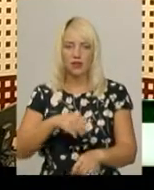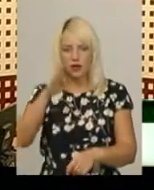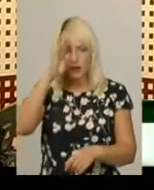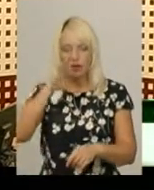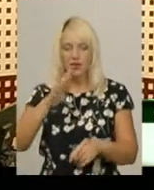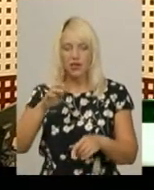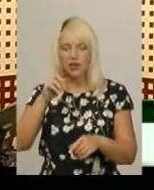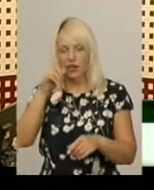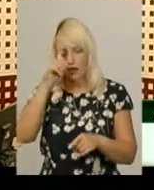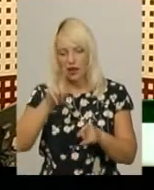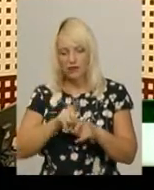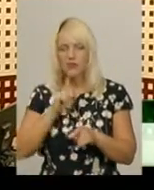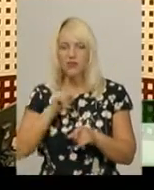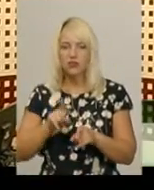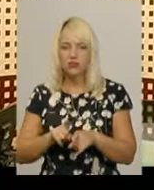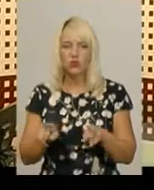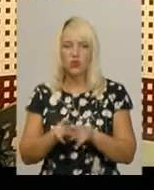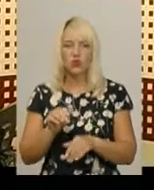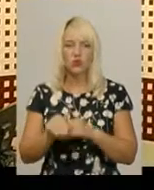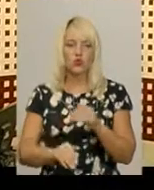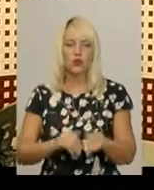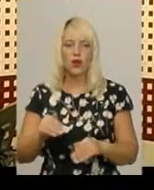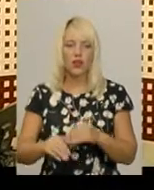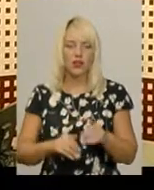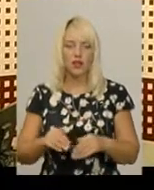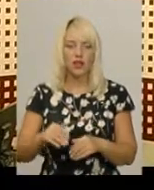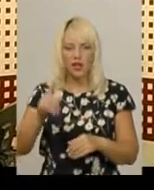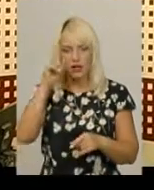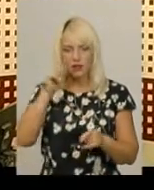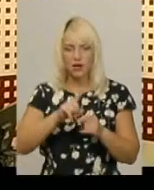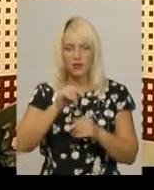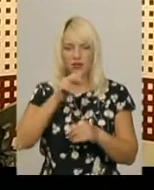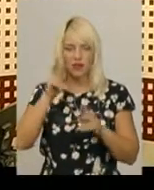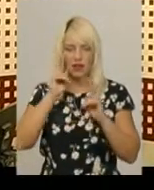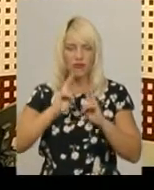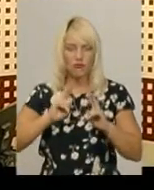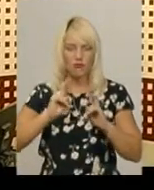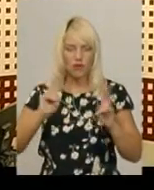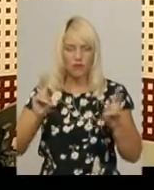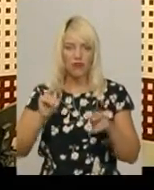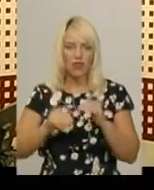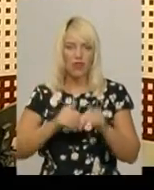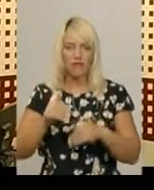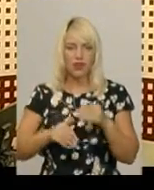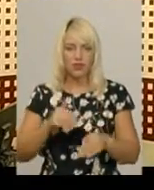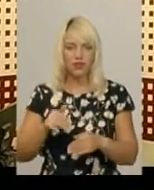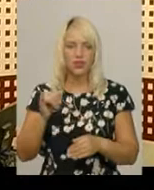з сестрою також купалися, брат не вмів плавати і також він